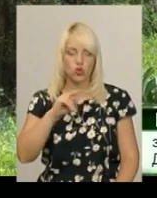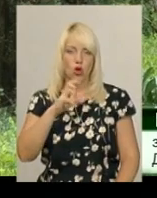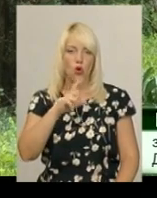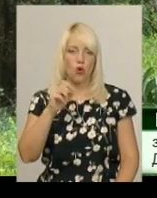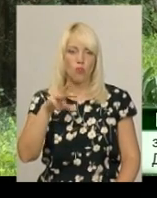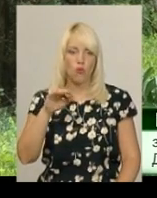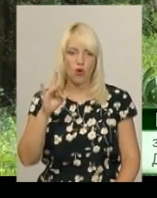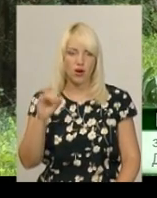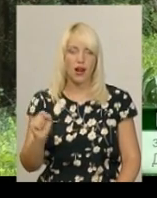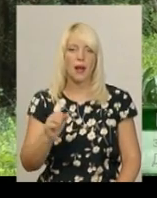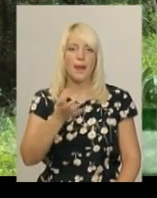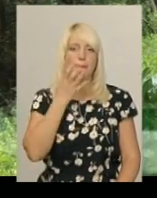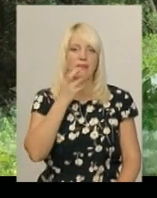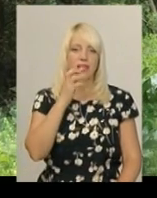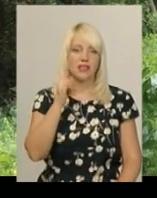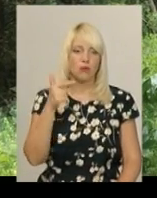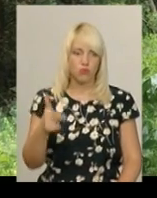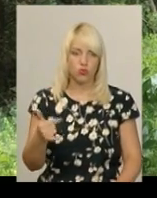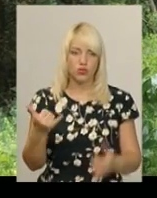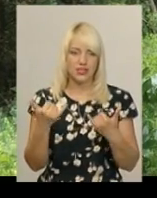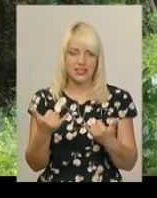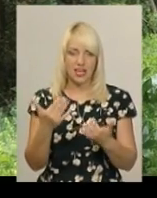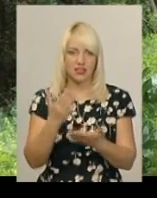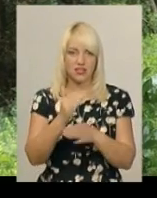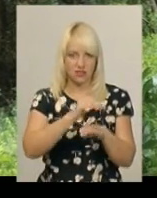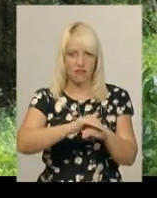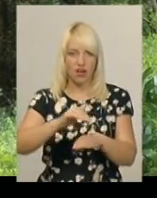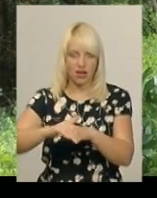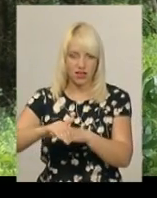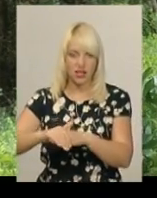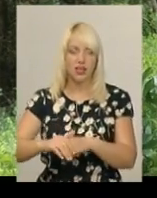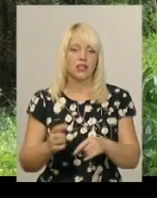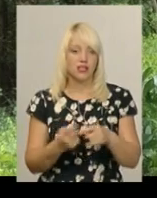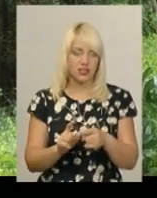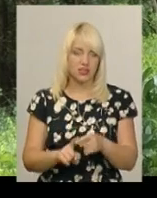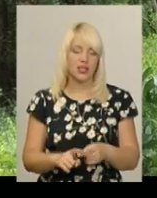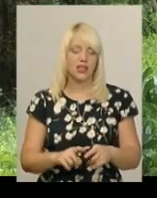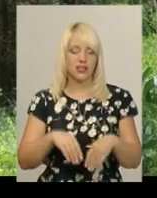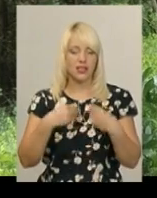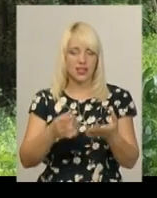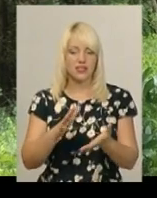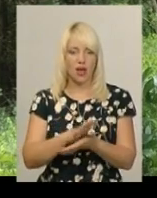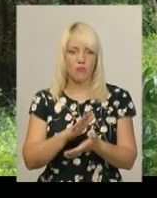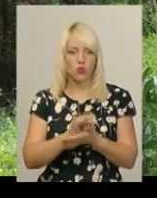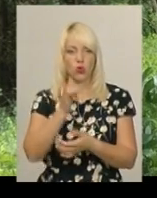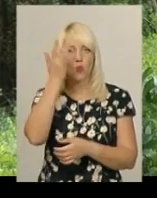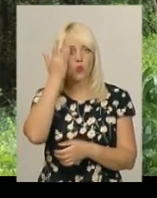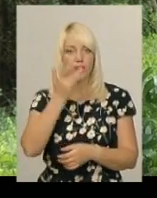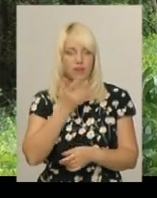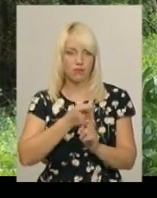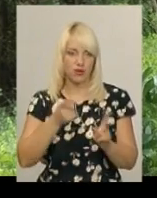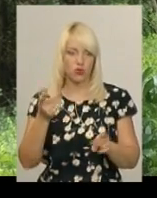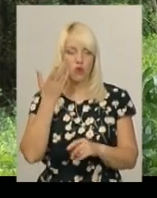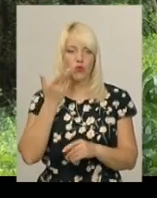в тому числі Південний Бог зараз. Є факти. Це спричиняє забруднення і саме літній період, коли є